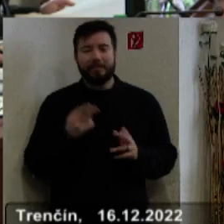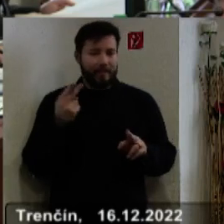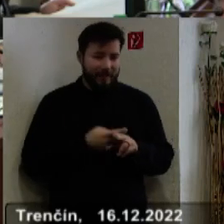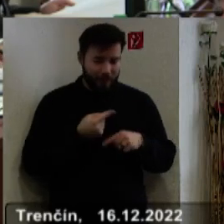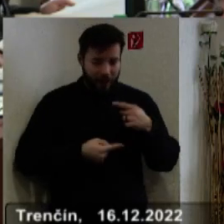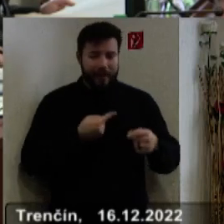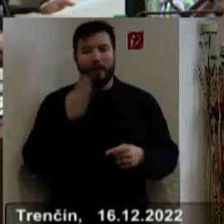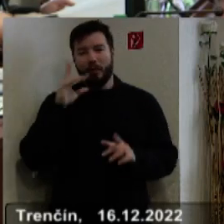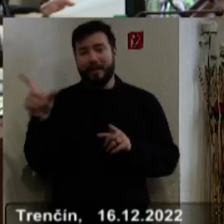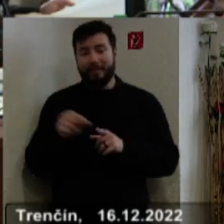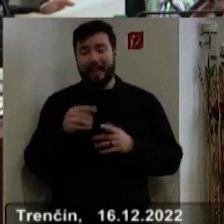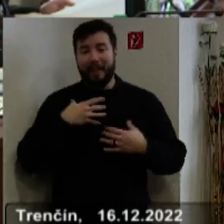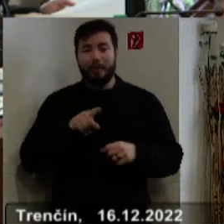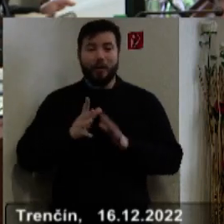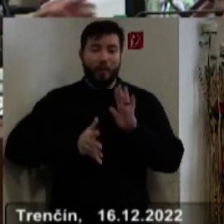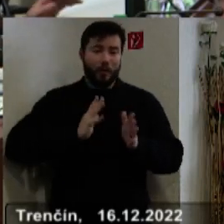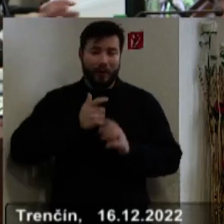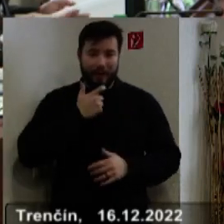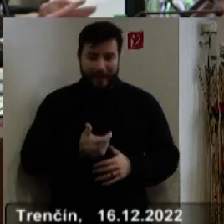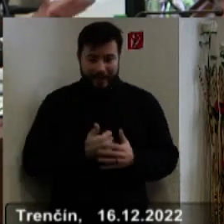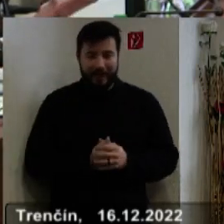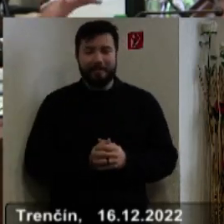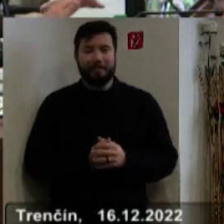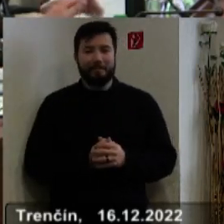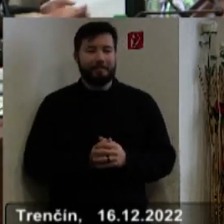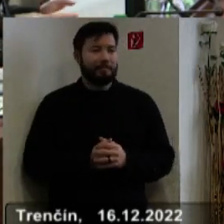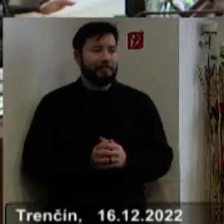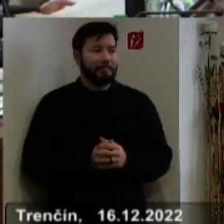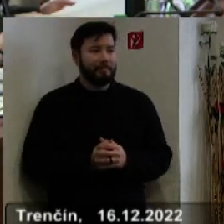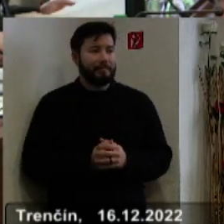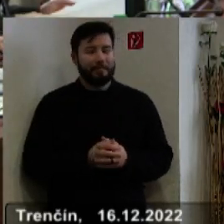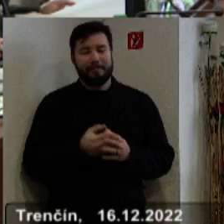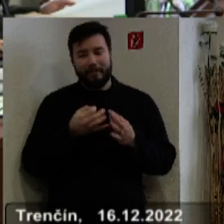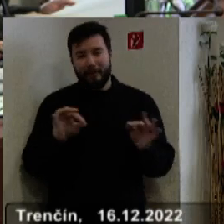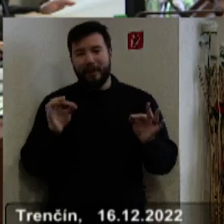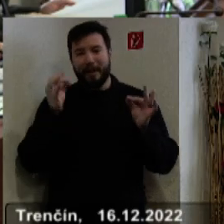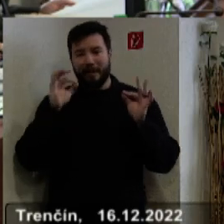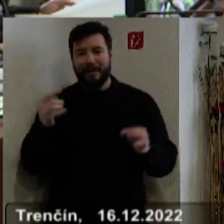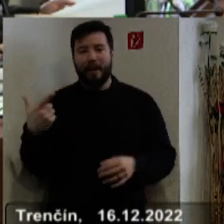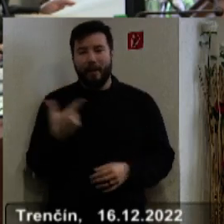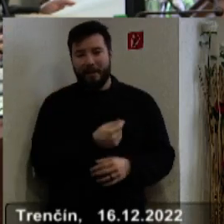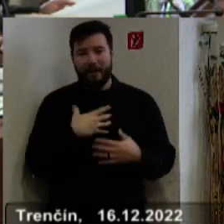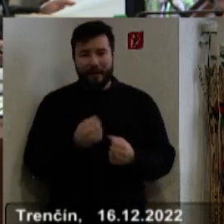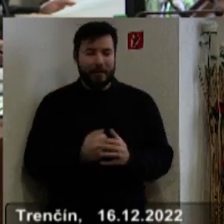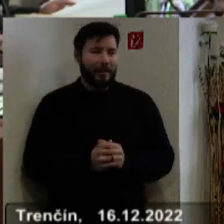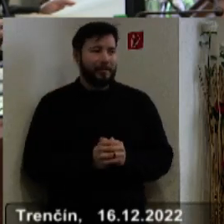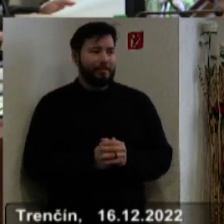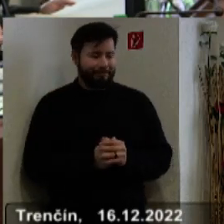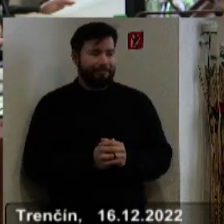tradične bude stlmočený do posunkovej reči, takže dovolte mi prevítať obi dvoch tlmočníkov.